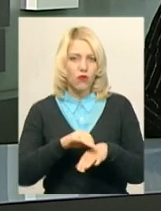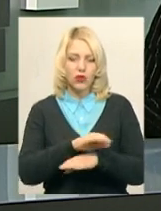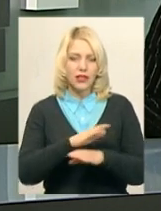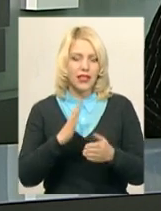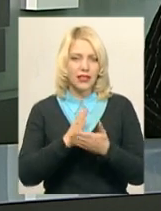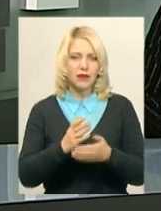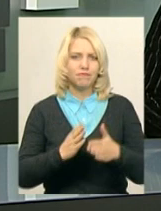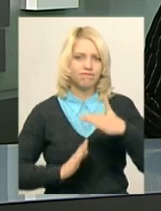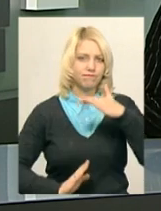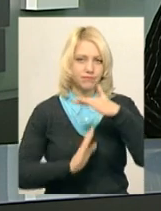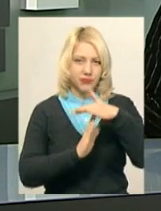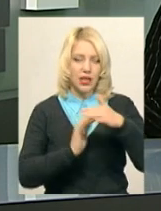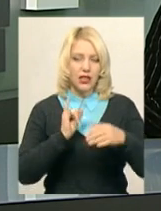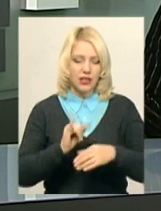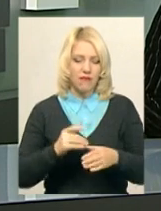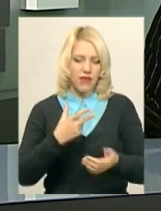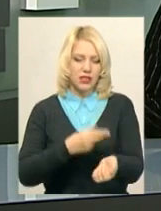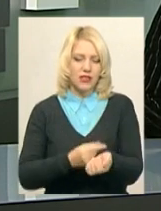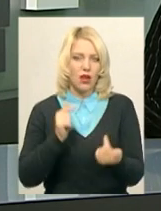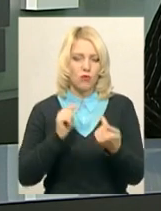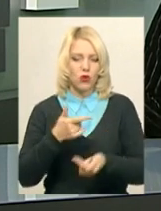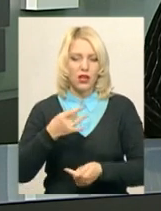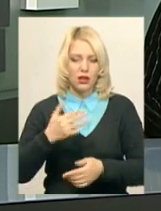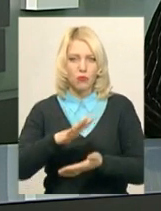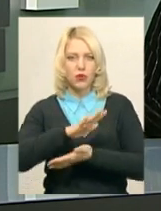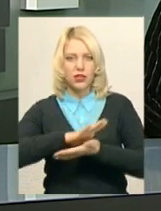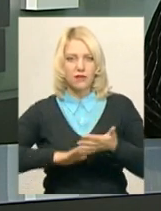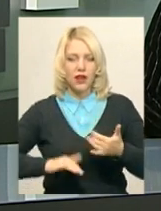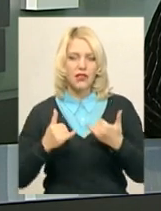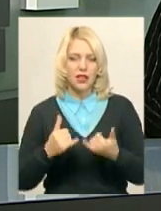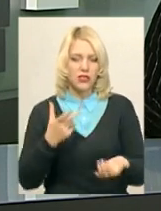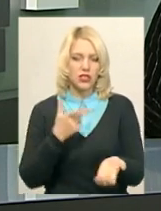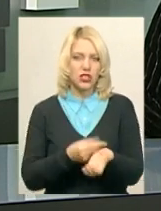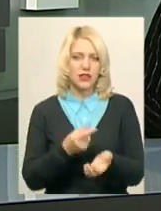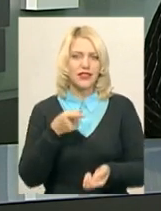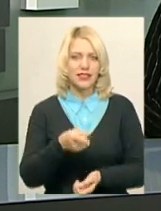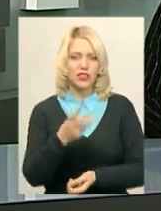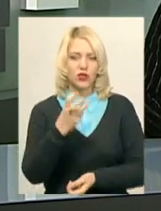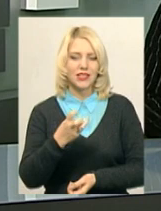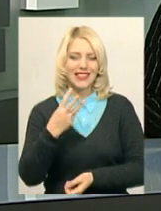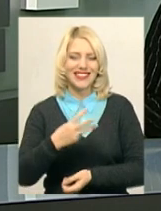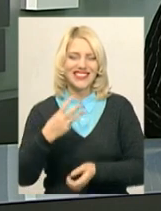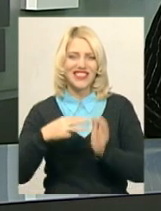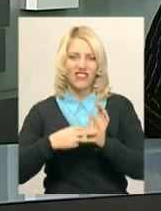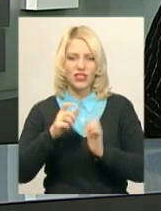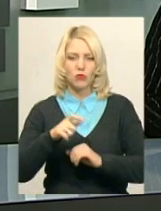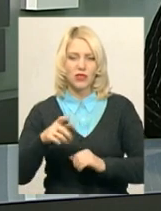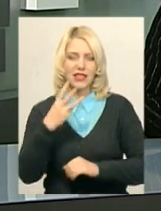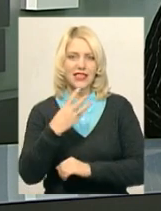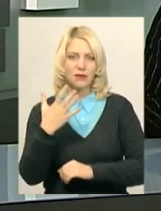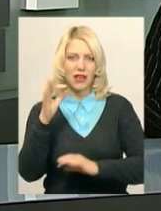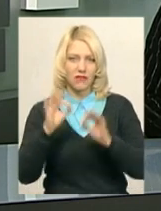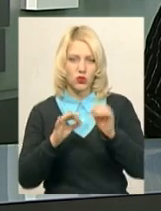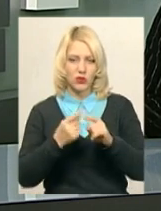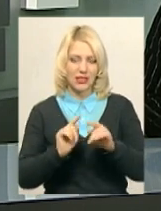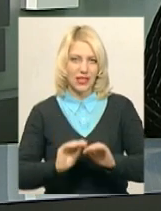досягнув епідпорогу. Вакцинація проти грипу в області триває. Наразі щеплено 1338 осіб, з них 35%